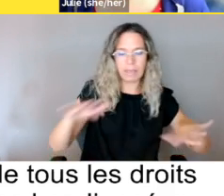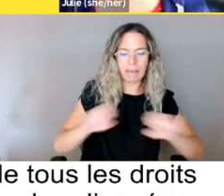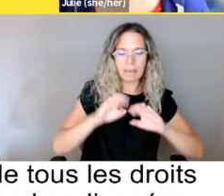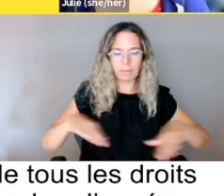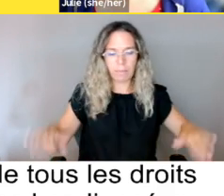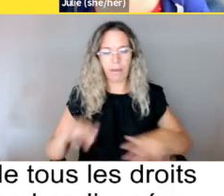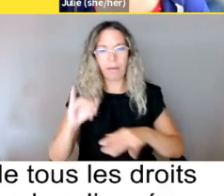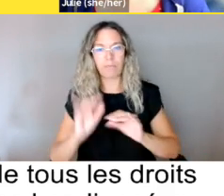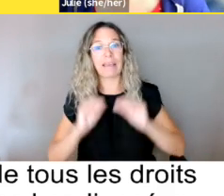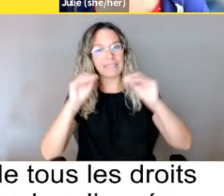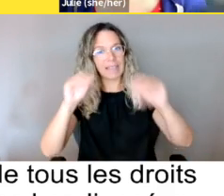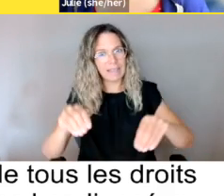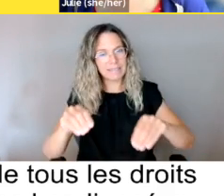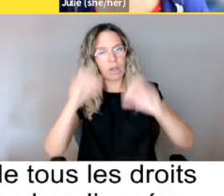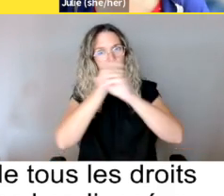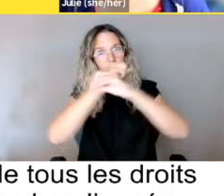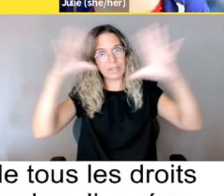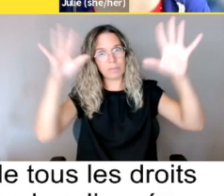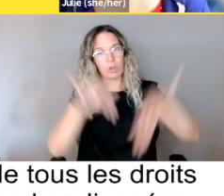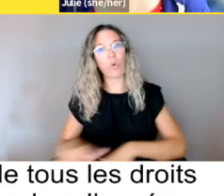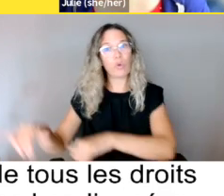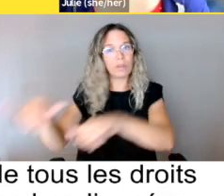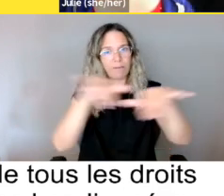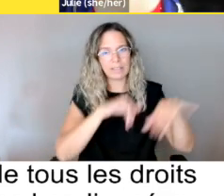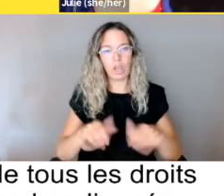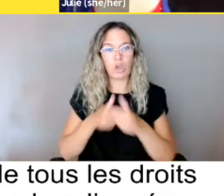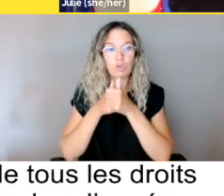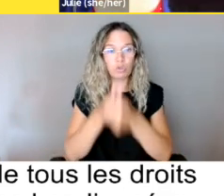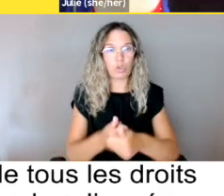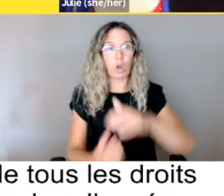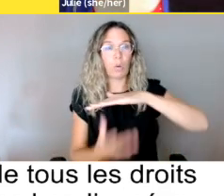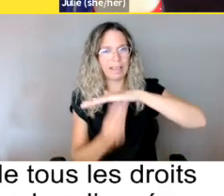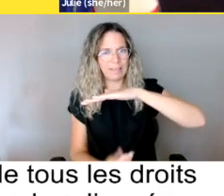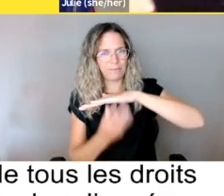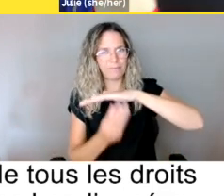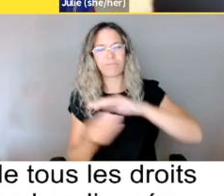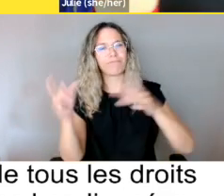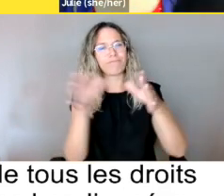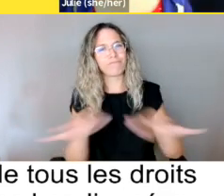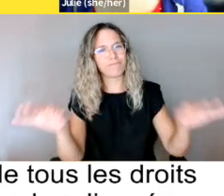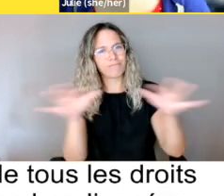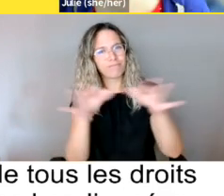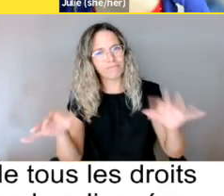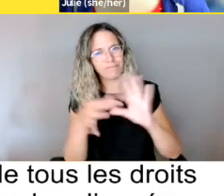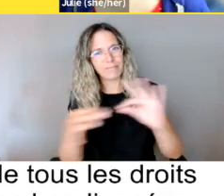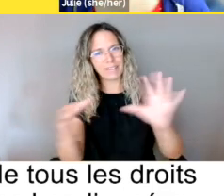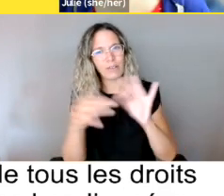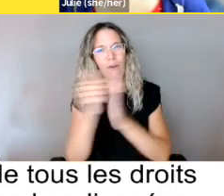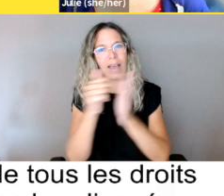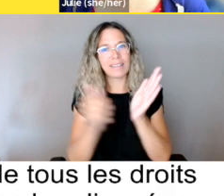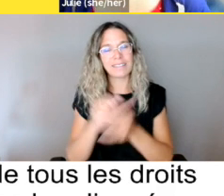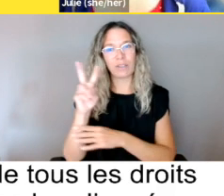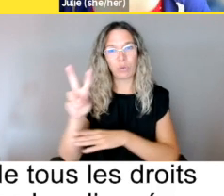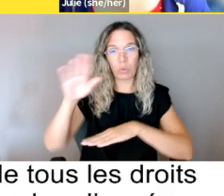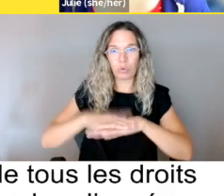installations de conception universelle, selon la définition qui en est donnée à l'article 2 de la présente Convention,